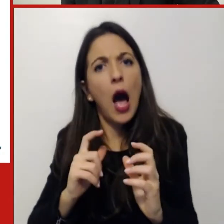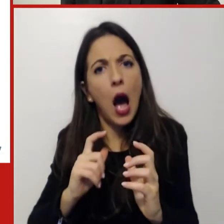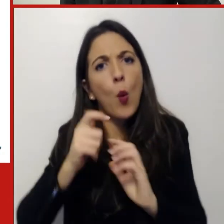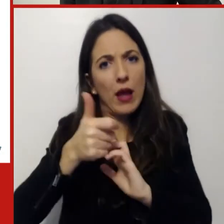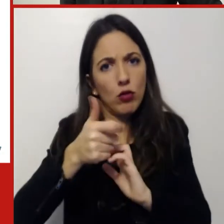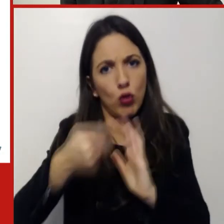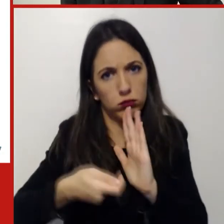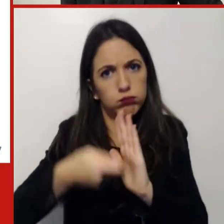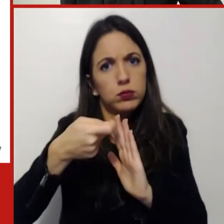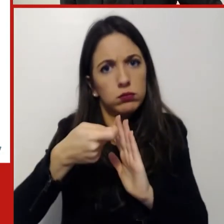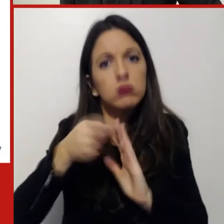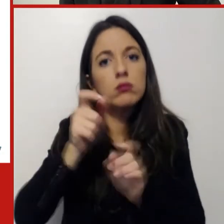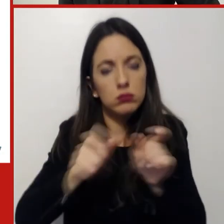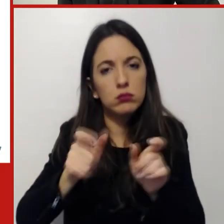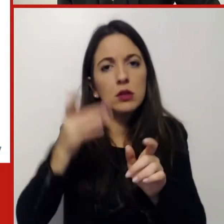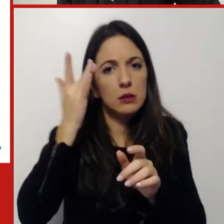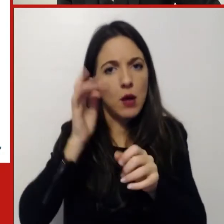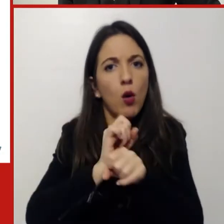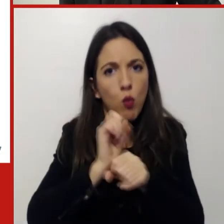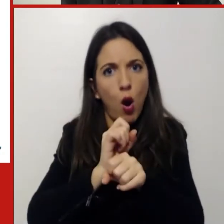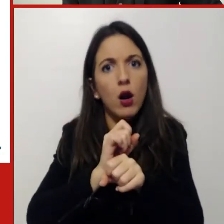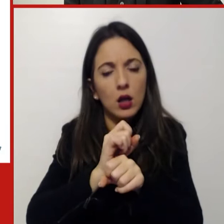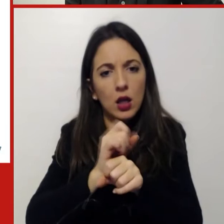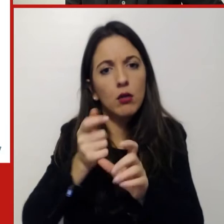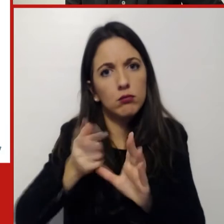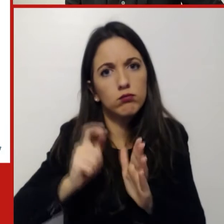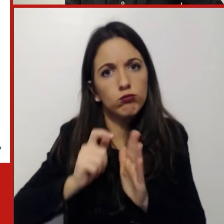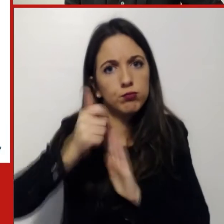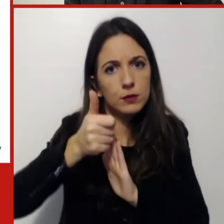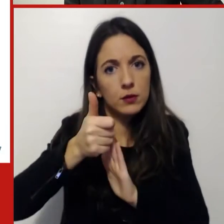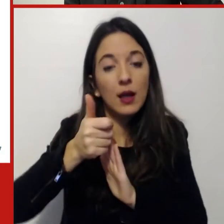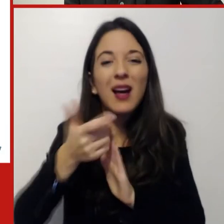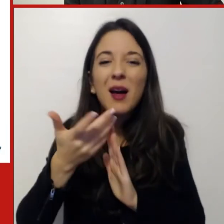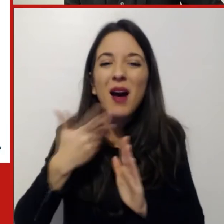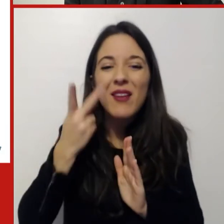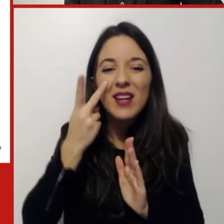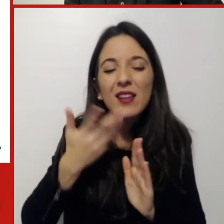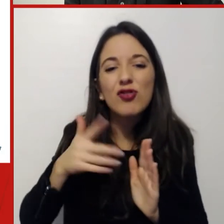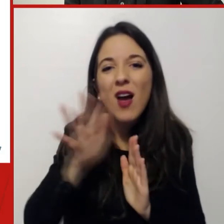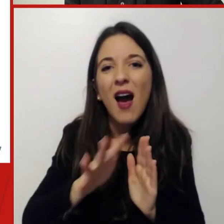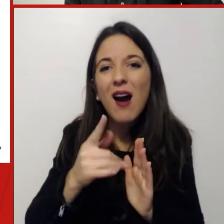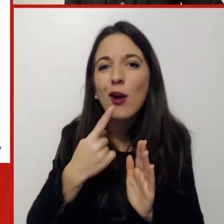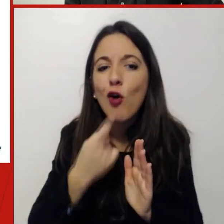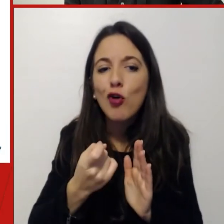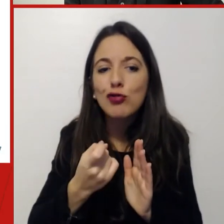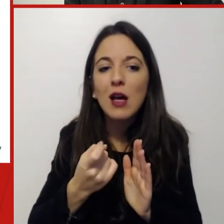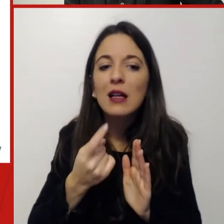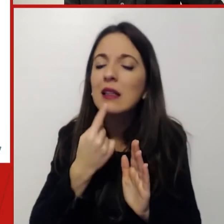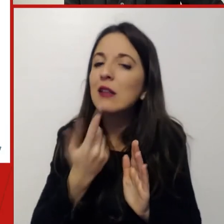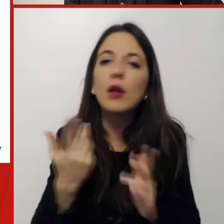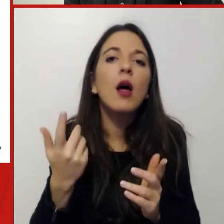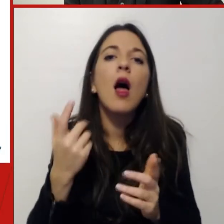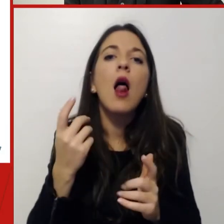non attuabile il nuovo modello di organizzazione del lavoro